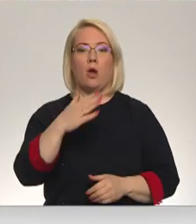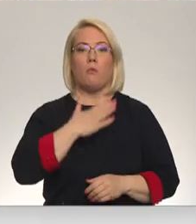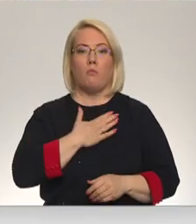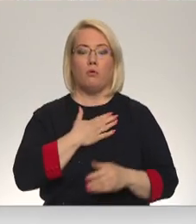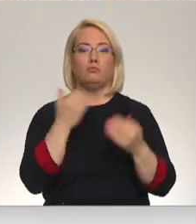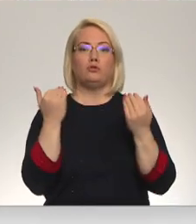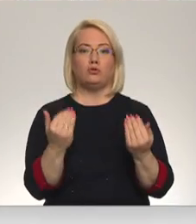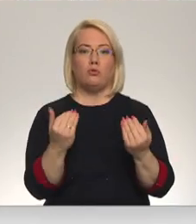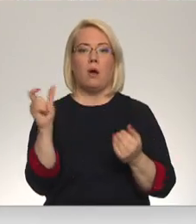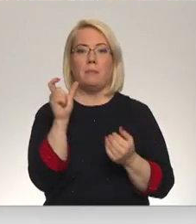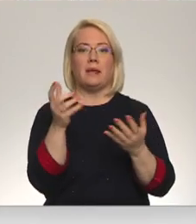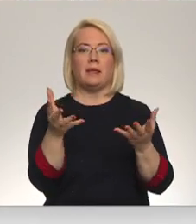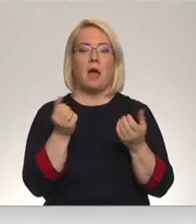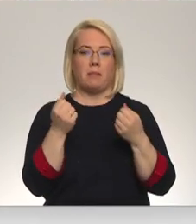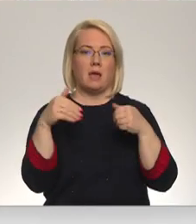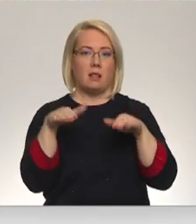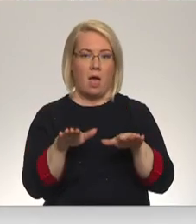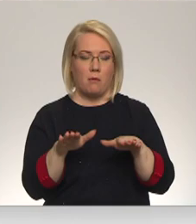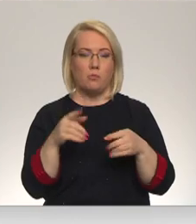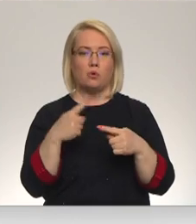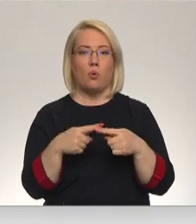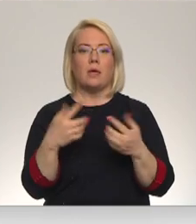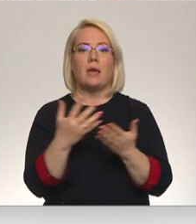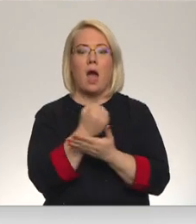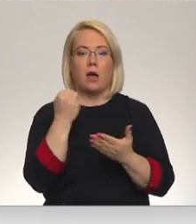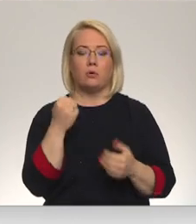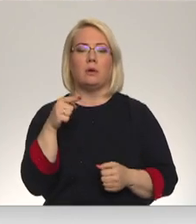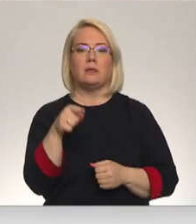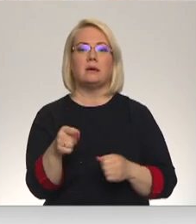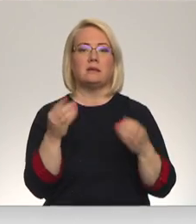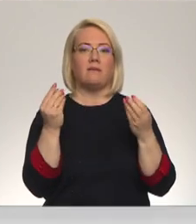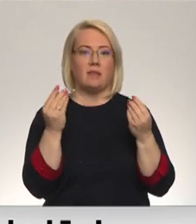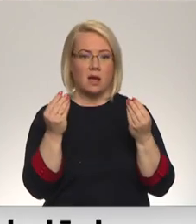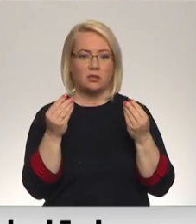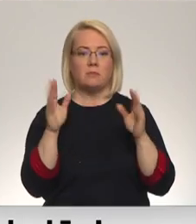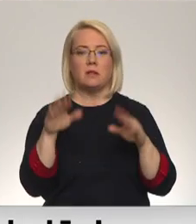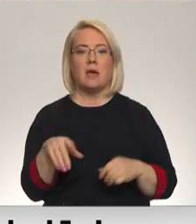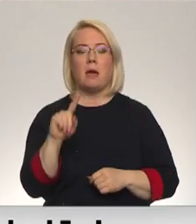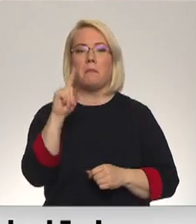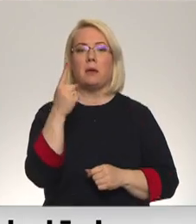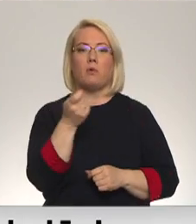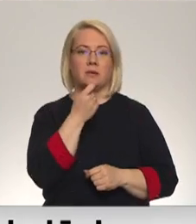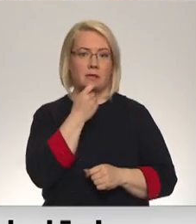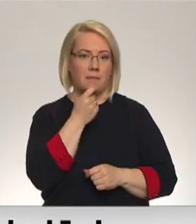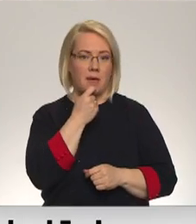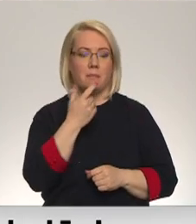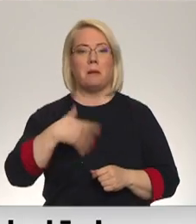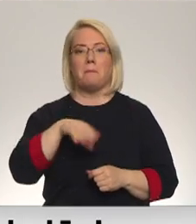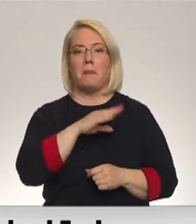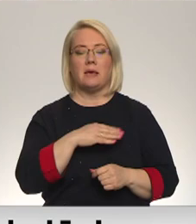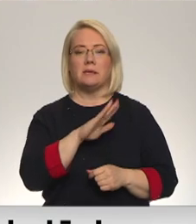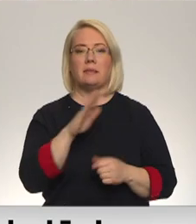ir jāpieņem lēmums un jāatrot šis finansējums, lai ar 1. septembrī mēs